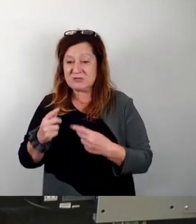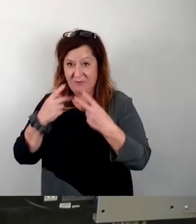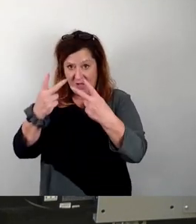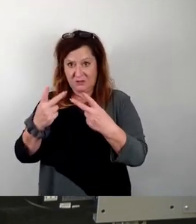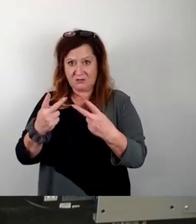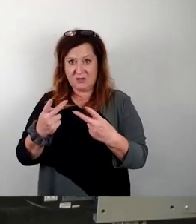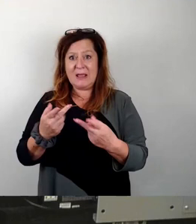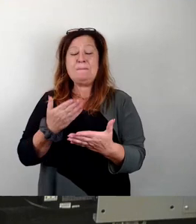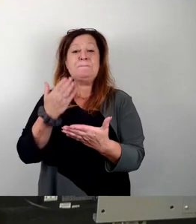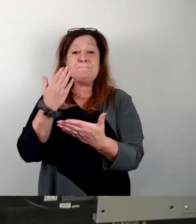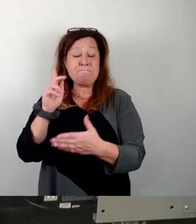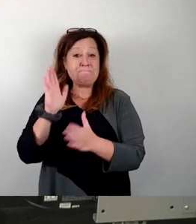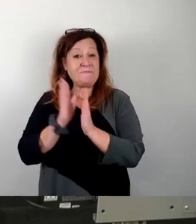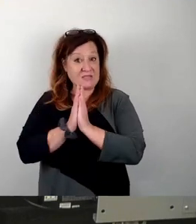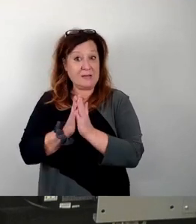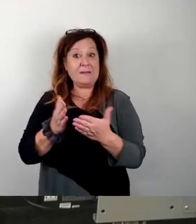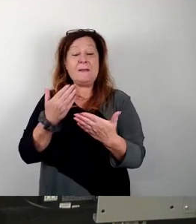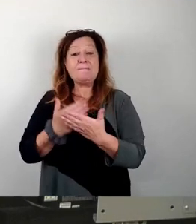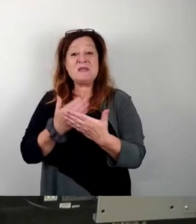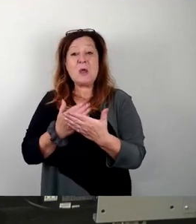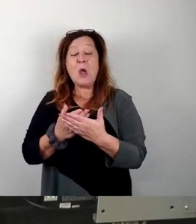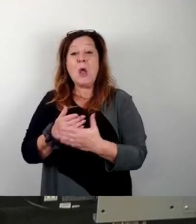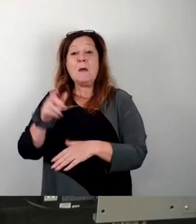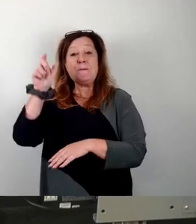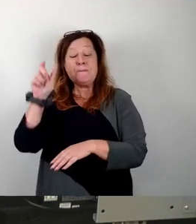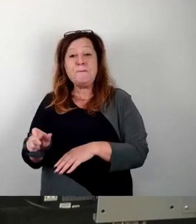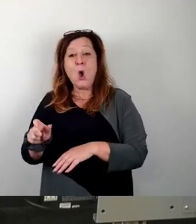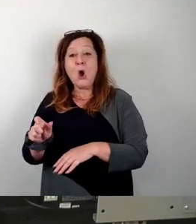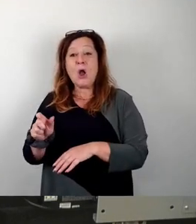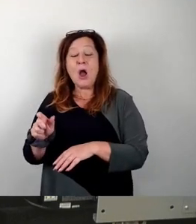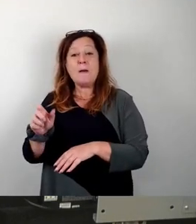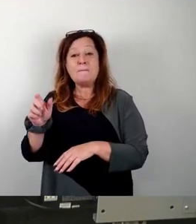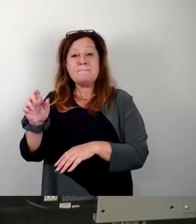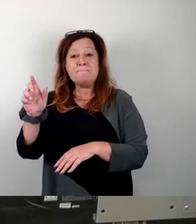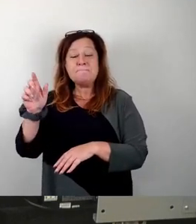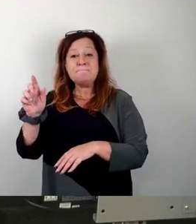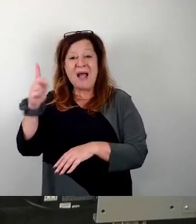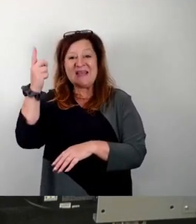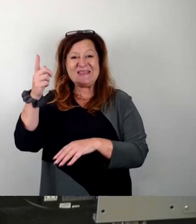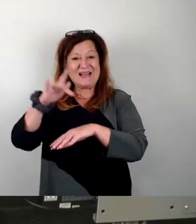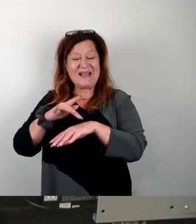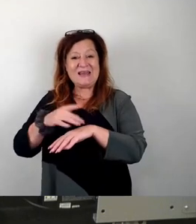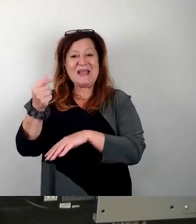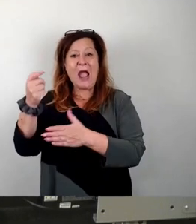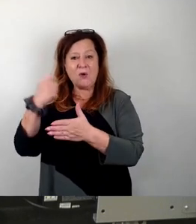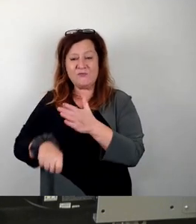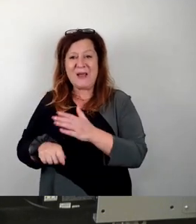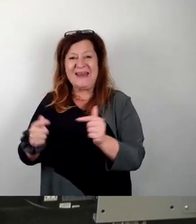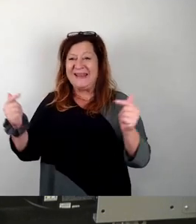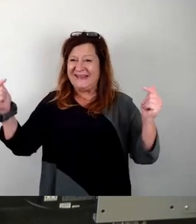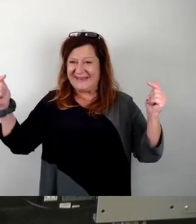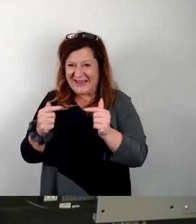unserer Bürgermeisterin Kaufmann hier 300 Unterschriften übergeben wurden, die sich gegen die Errichtung des